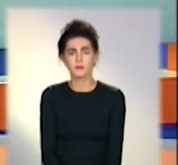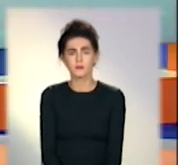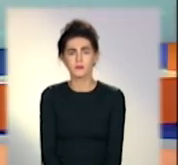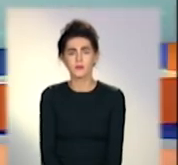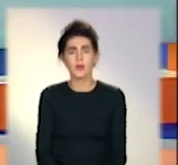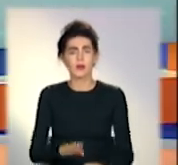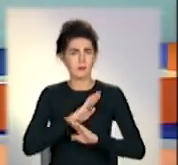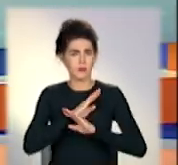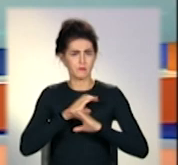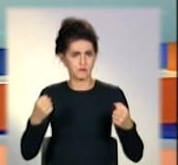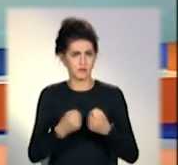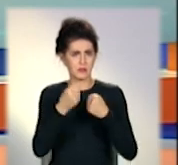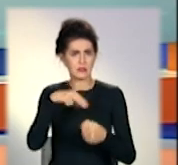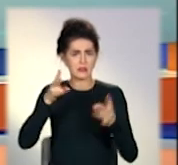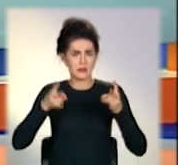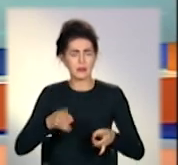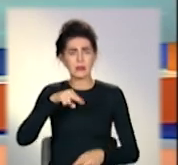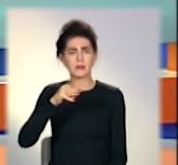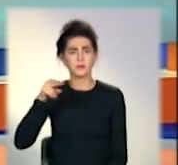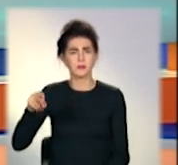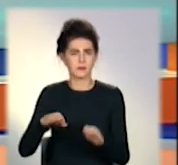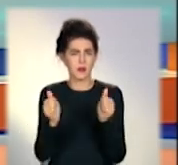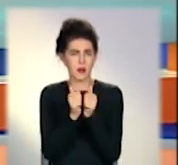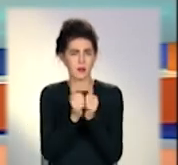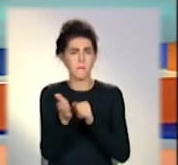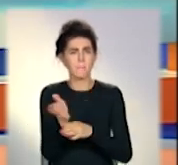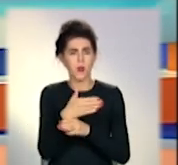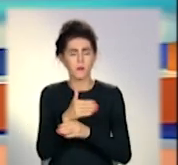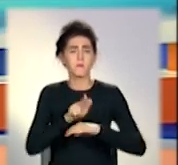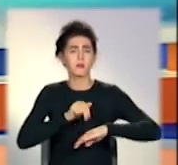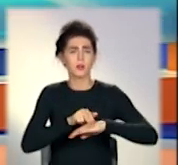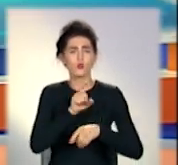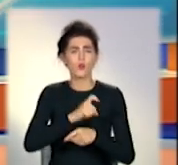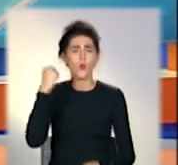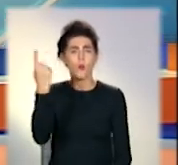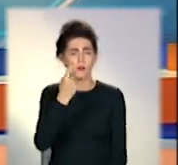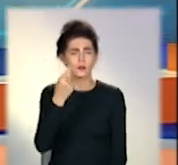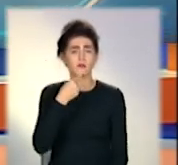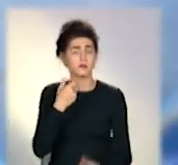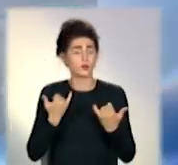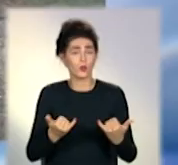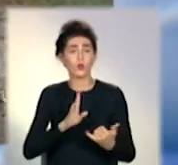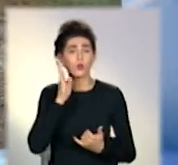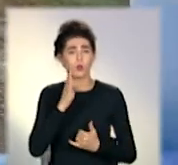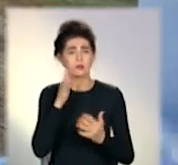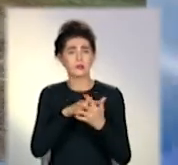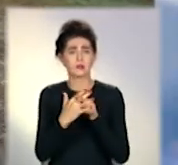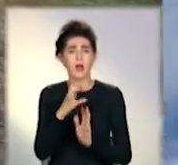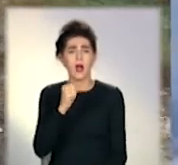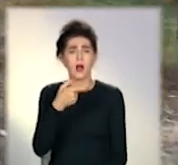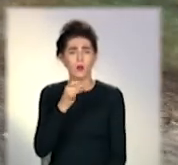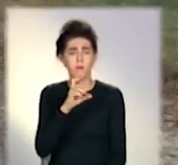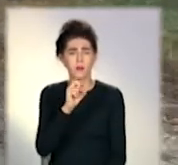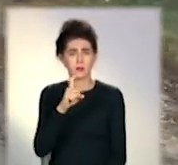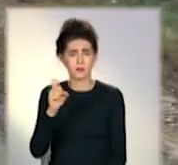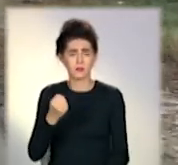Смертельне ДТП під Маріуполем. Як повідомляє патрульна поліція Донецької області, сьогодні вранці біля села Агробаза